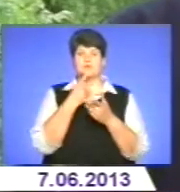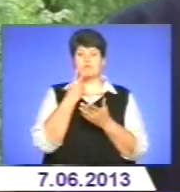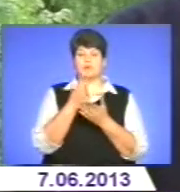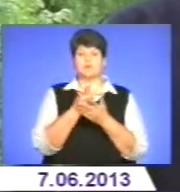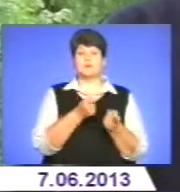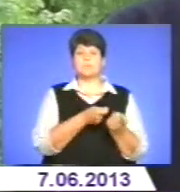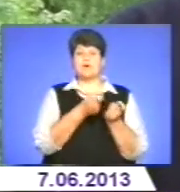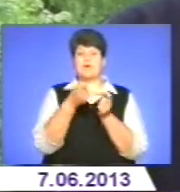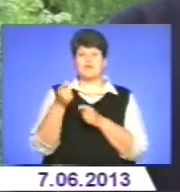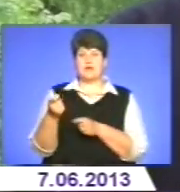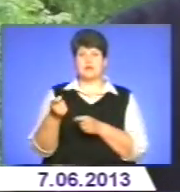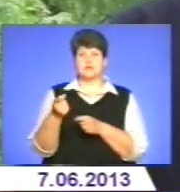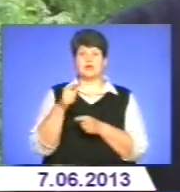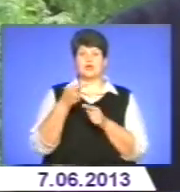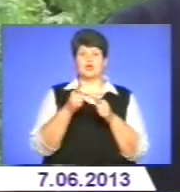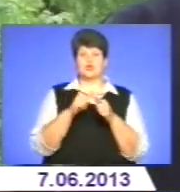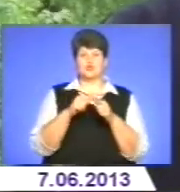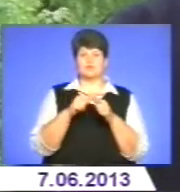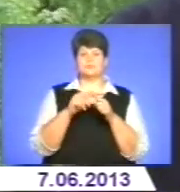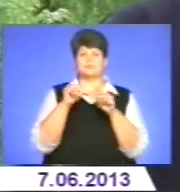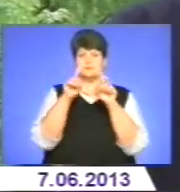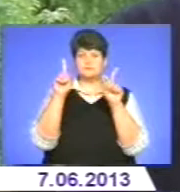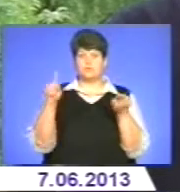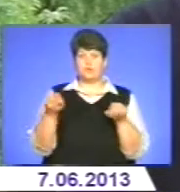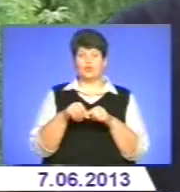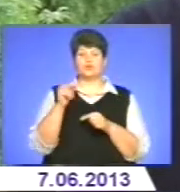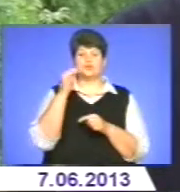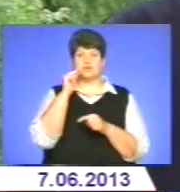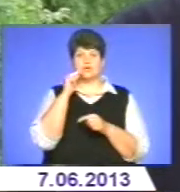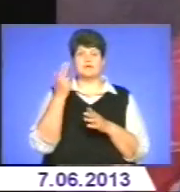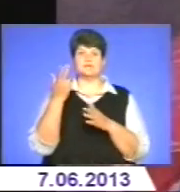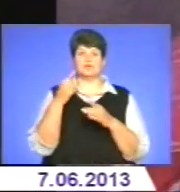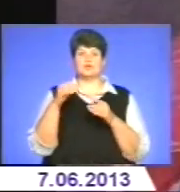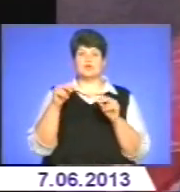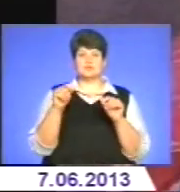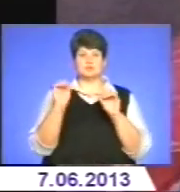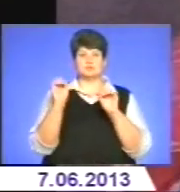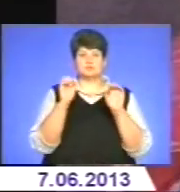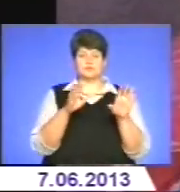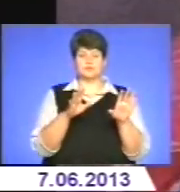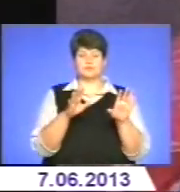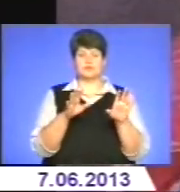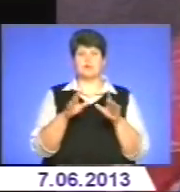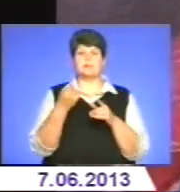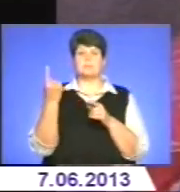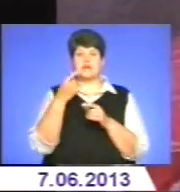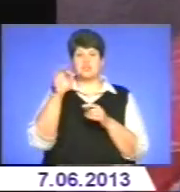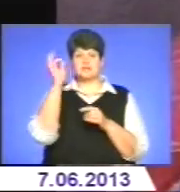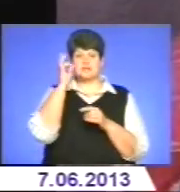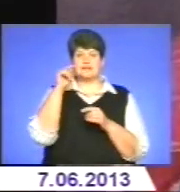цю ікону на Чернігівську землю. Там вона перебувала довгий час. Перша згадка про цей образ датується